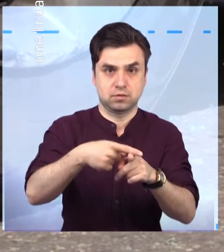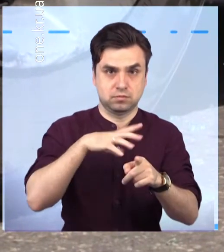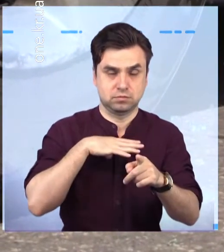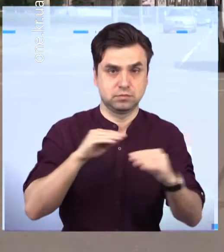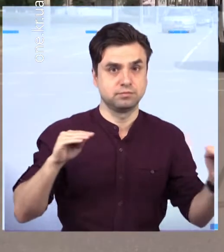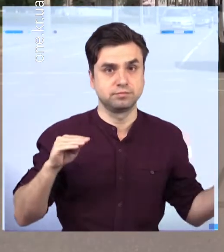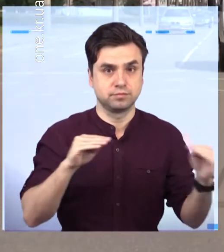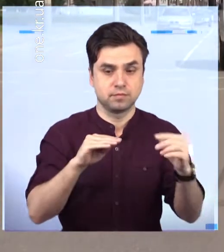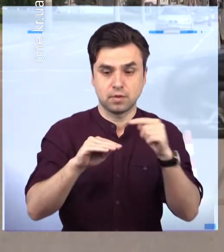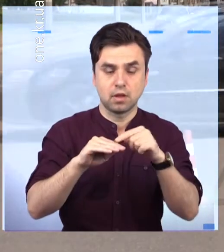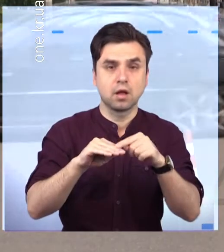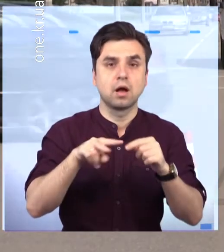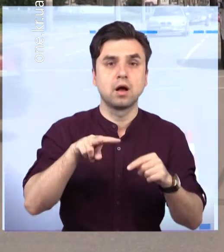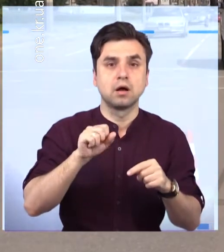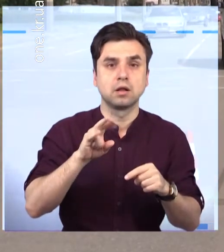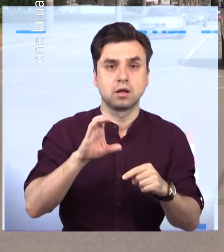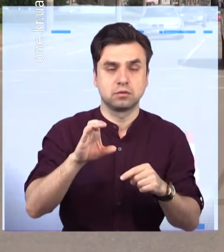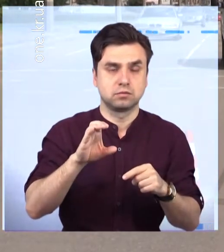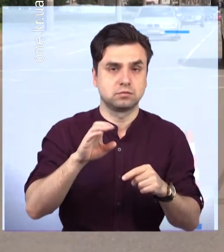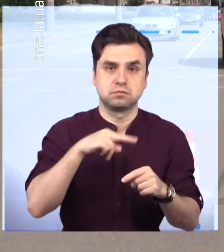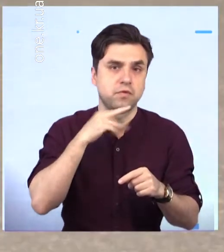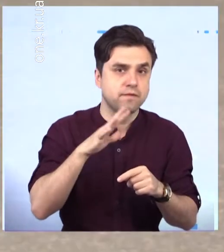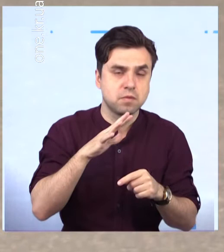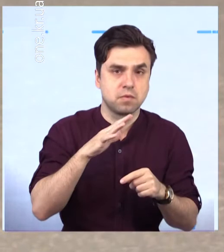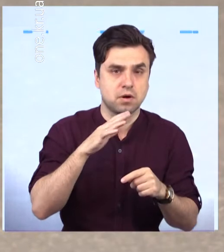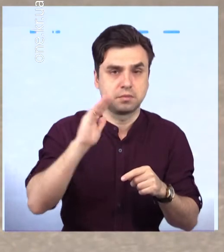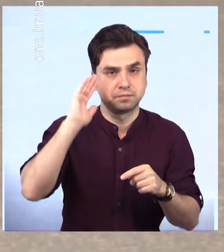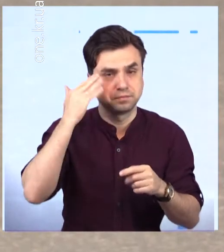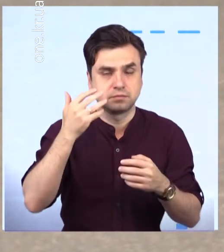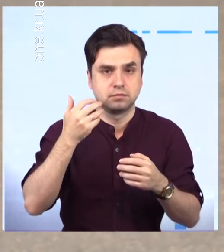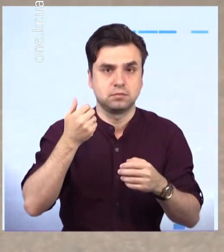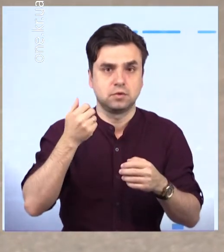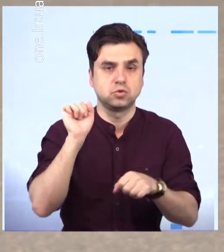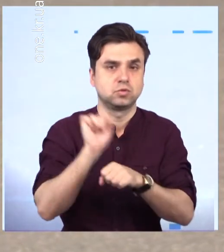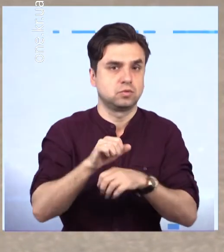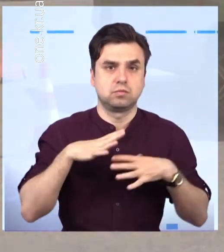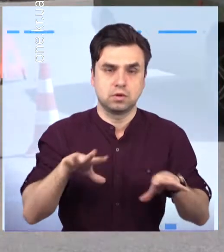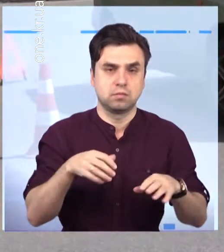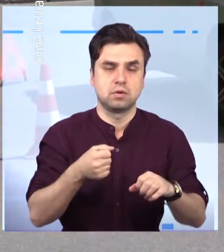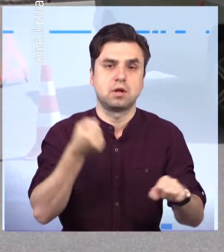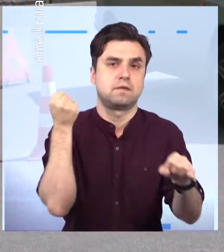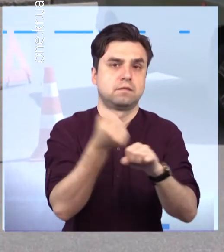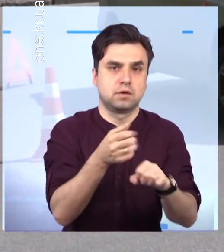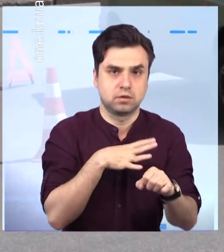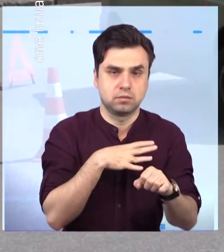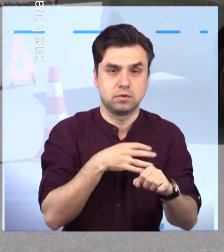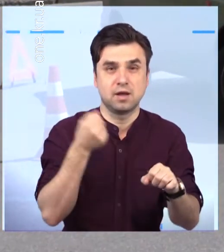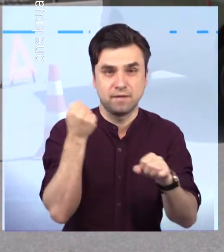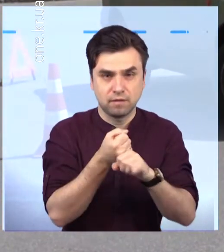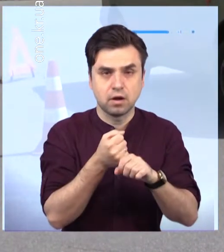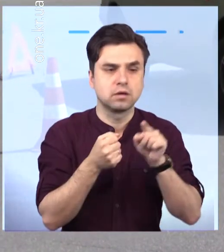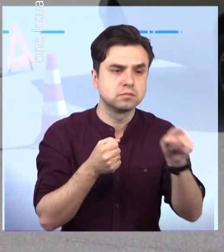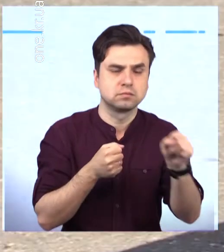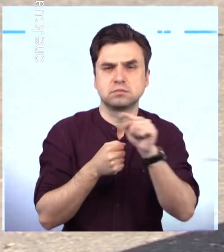виклик. Само перетинав перехрестя. Водій «Ланосу» не встиг вчасно зорієнтуватися та вдарив автомобіль правоохоронців. При